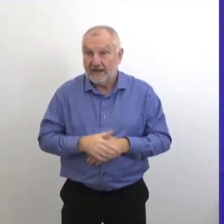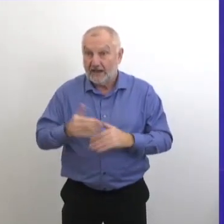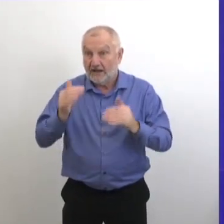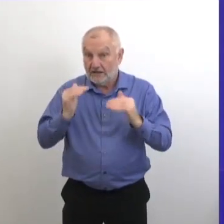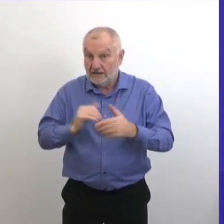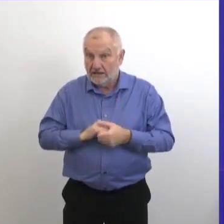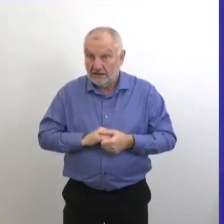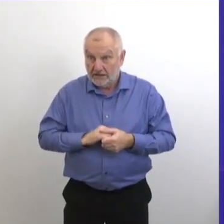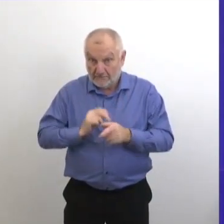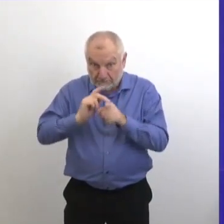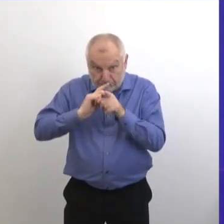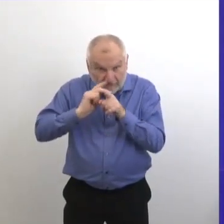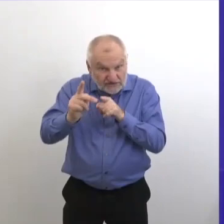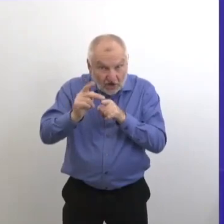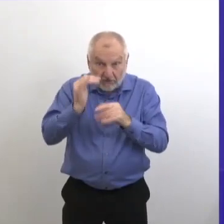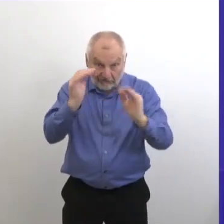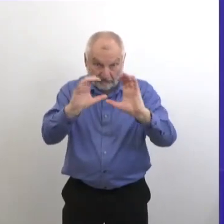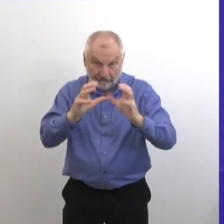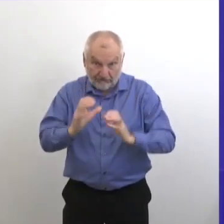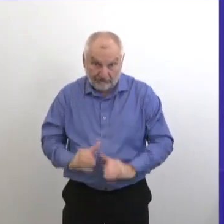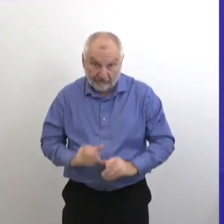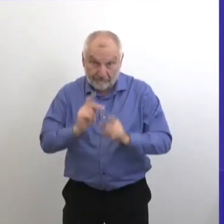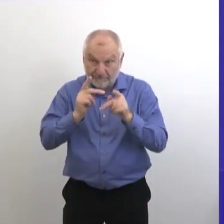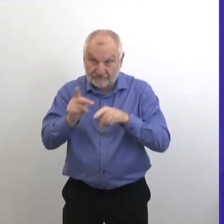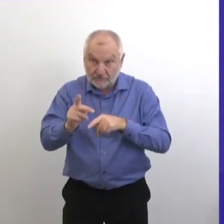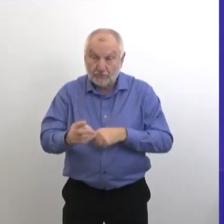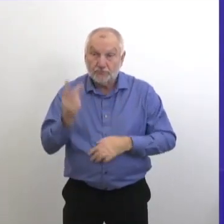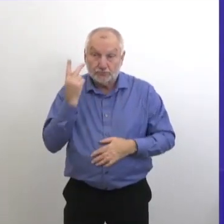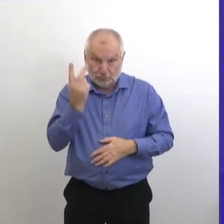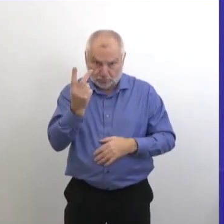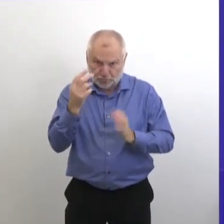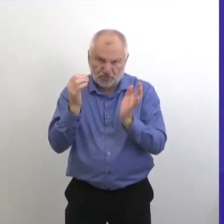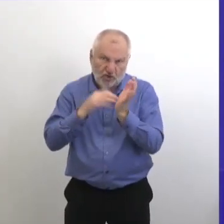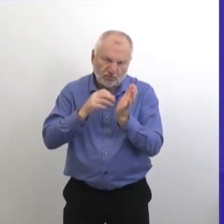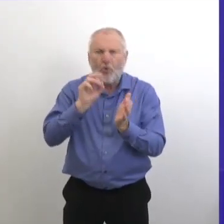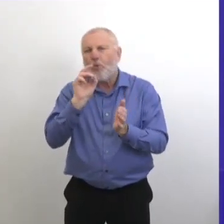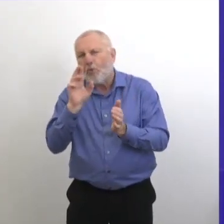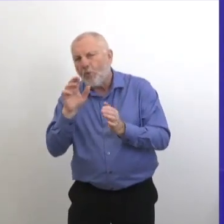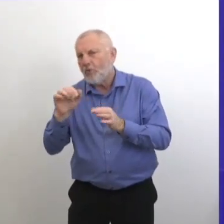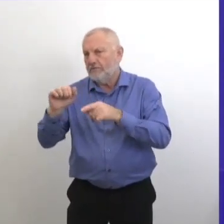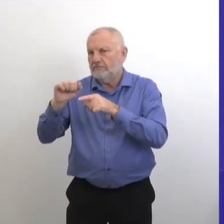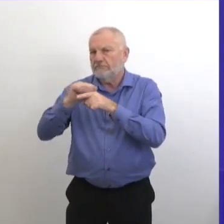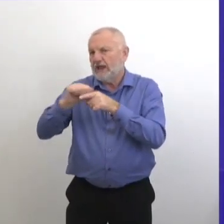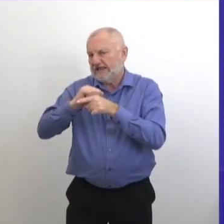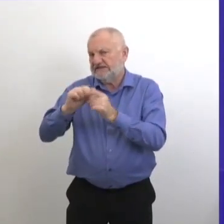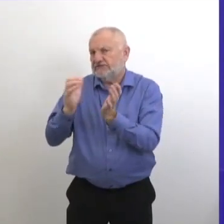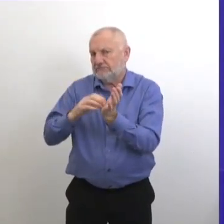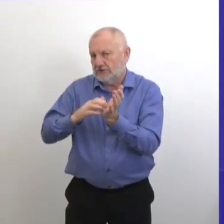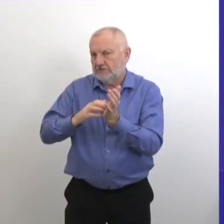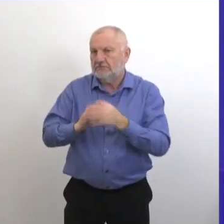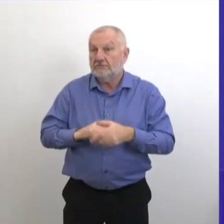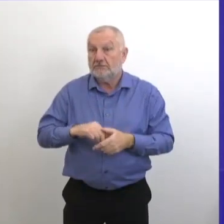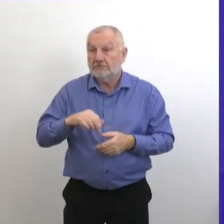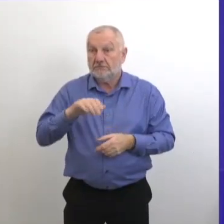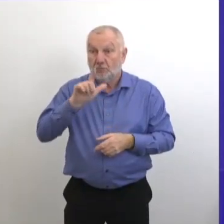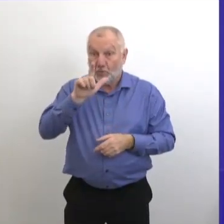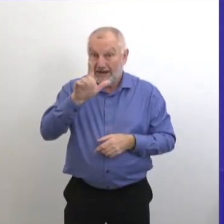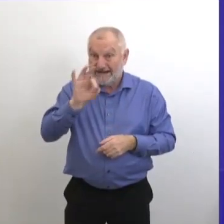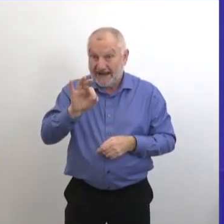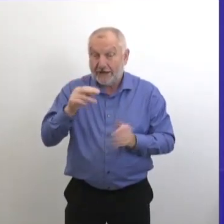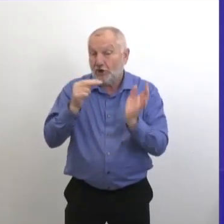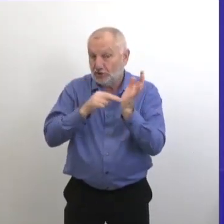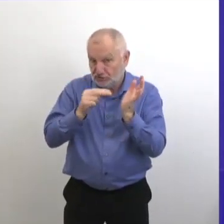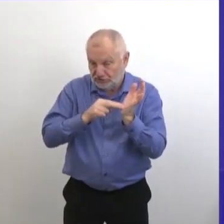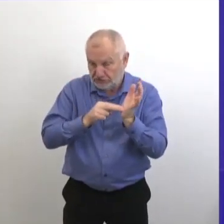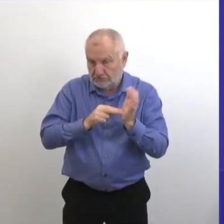les chiffres de la semaine précédente comprennent deux médecins ou futurs médecins, 29 infirmières,